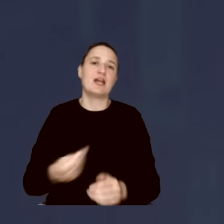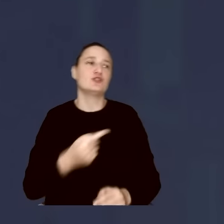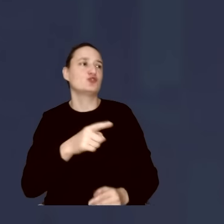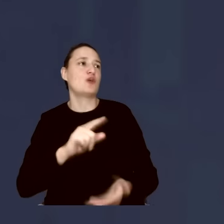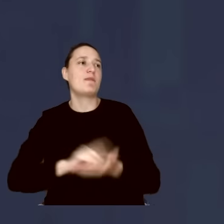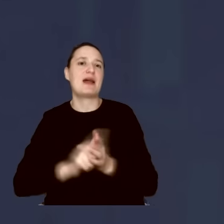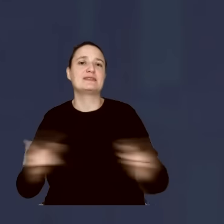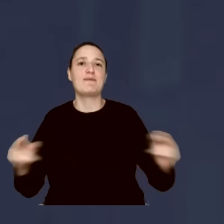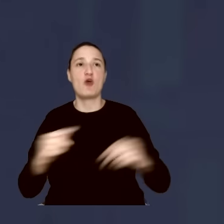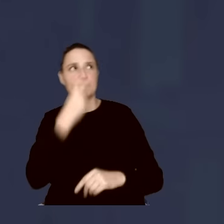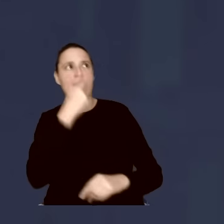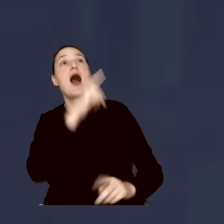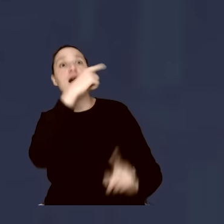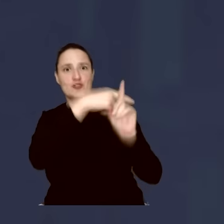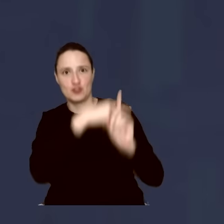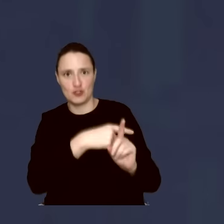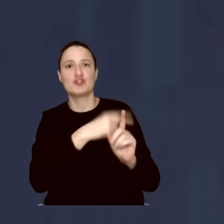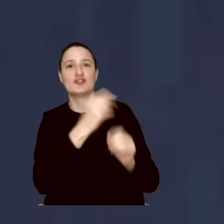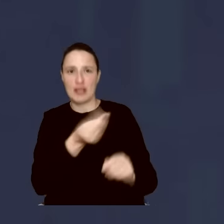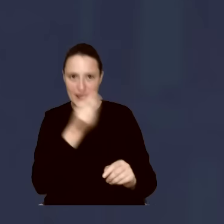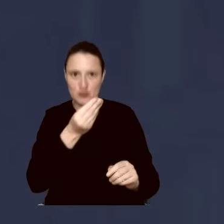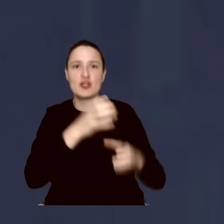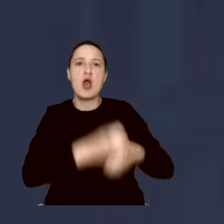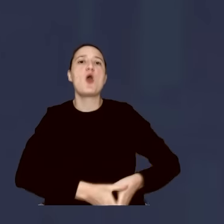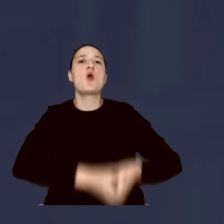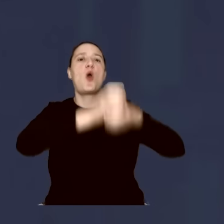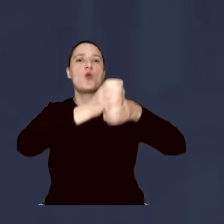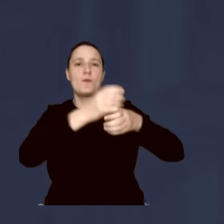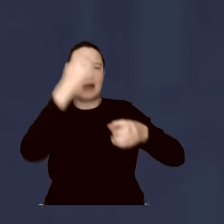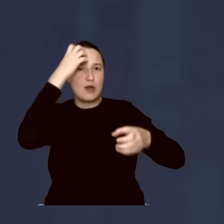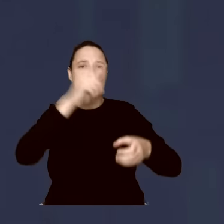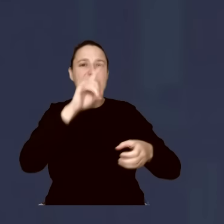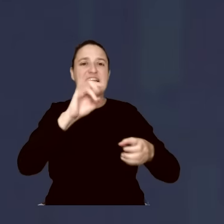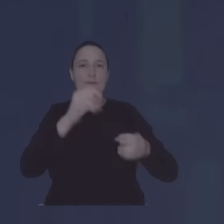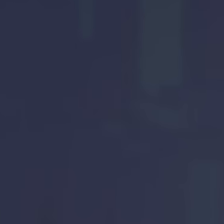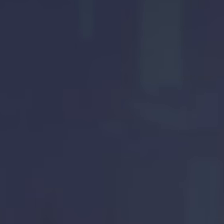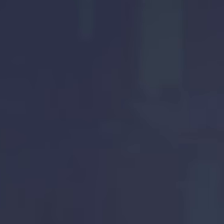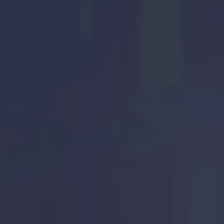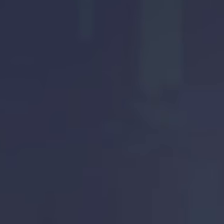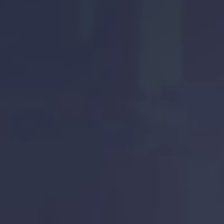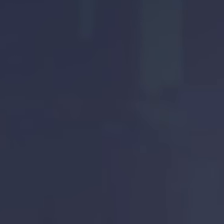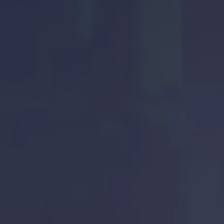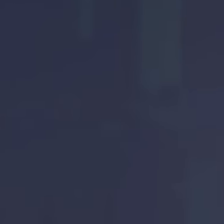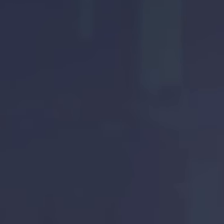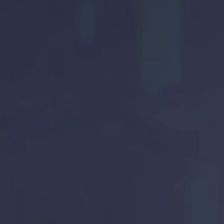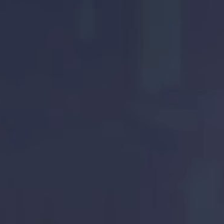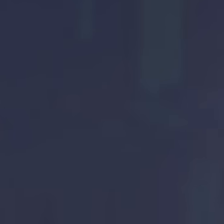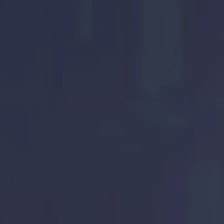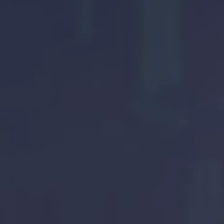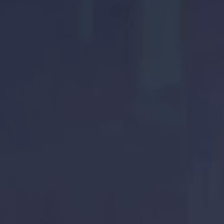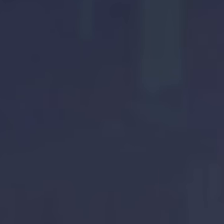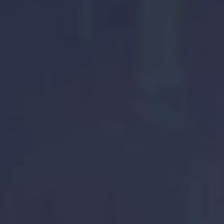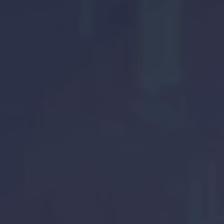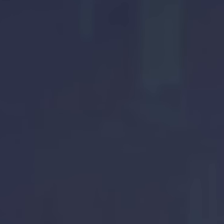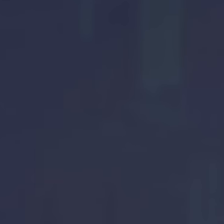cierży na kolumnie Zygmunta Król musiał stać i co my słyszymy i teraz ci